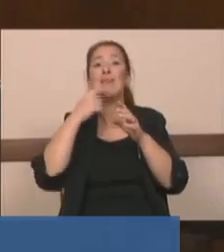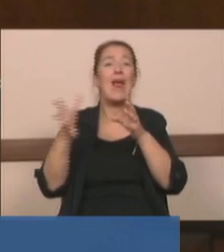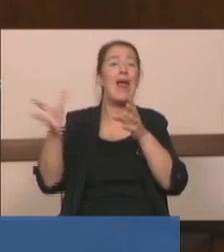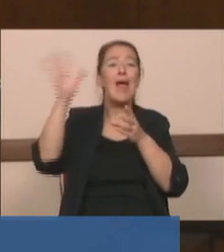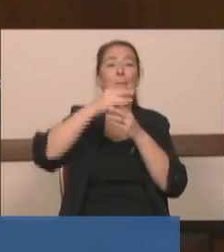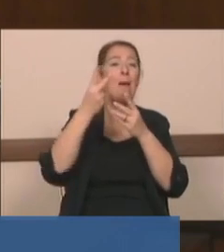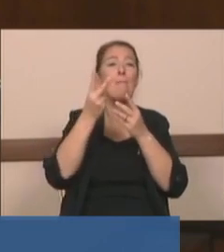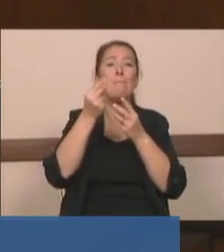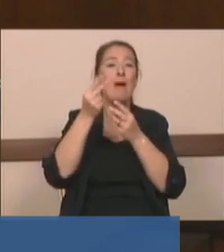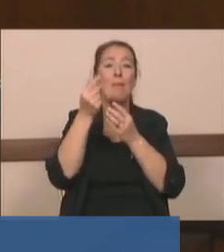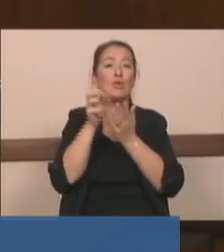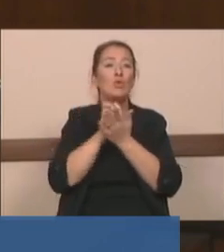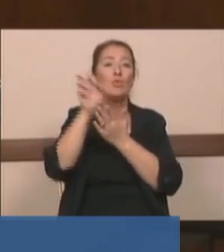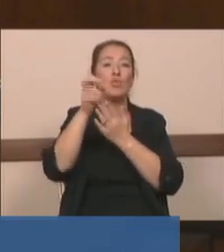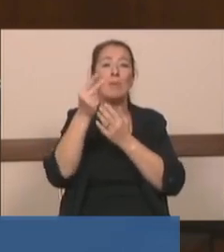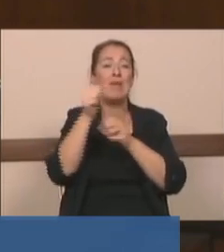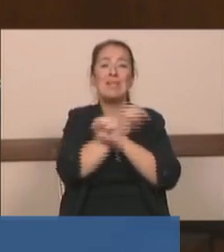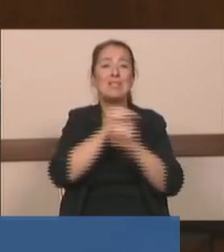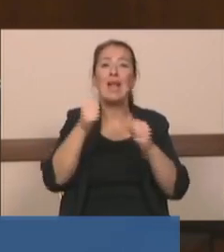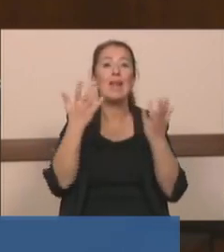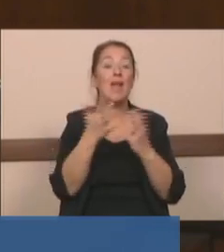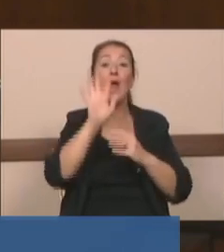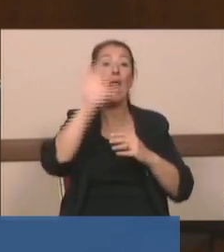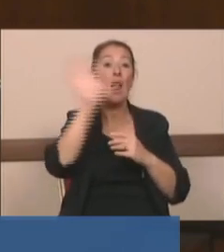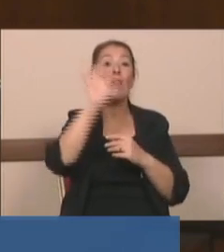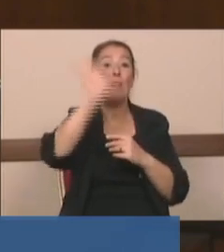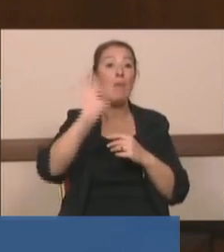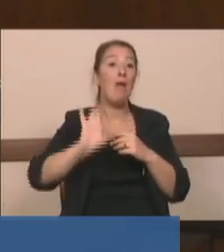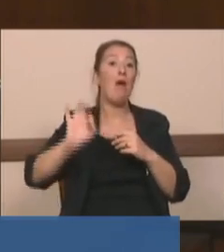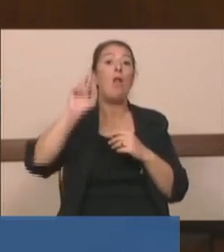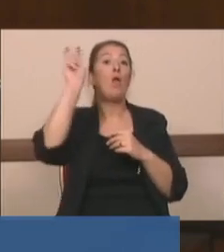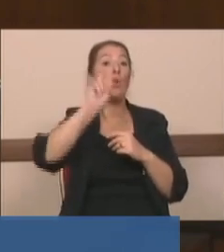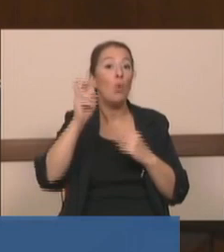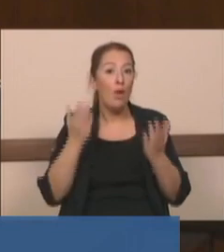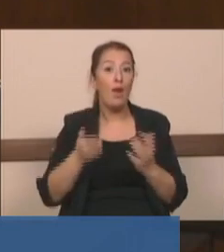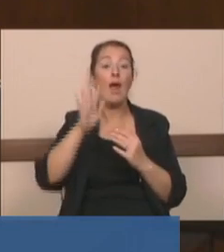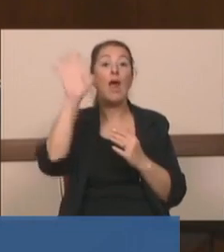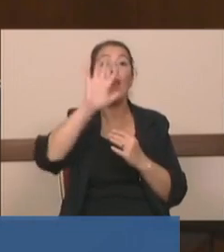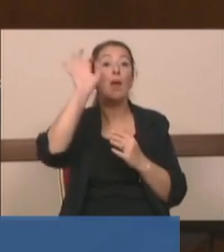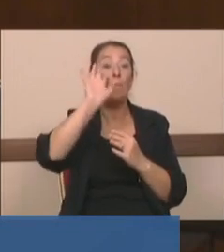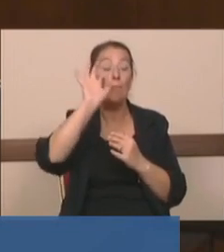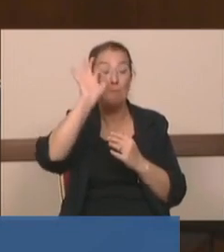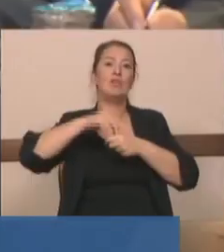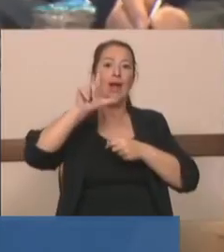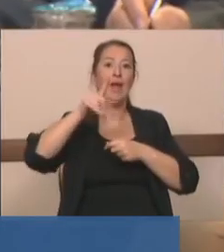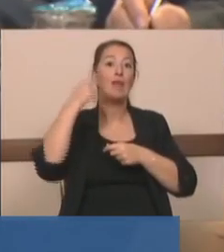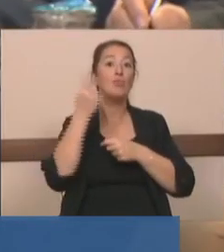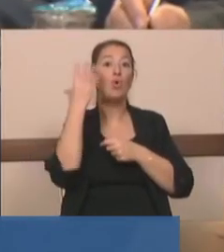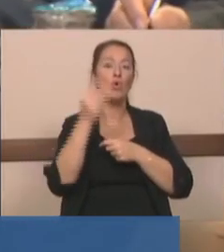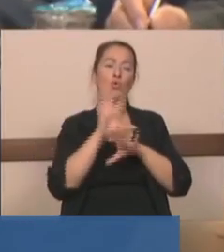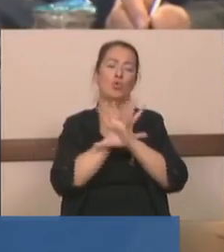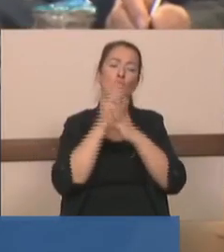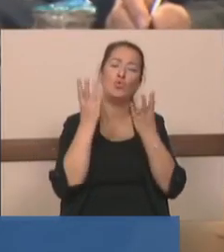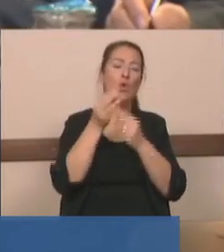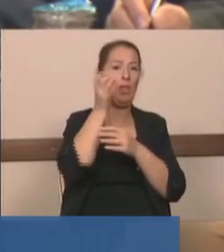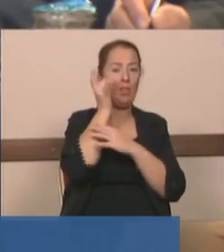maliyeti yaklaşık elli milyar dolar. Elli milyar dolardan söz ediyoruz arkadaşlar. Bir başka